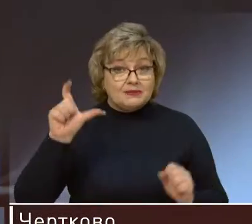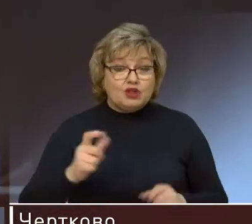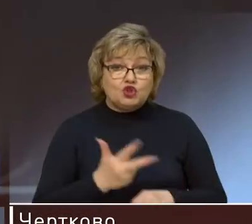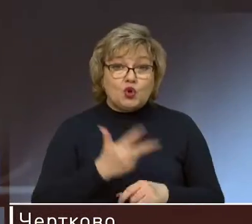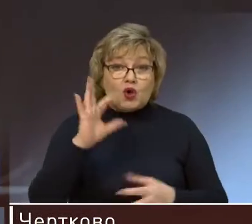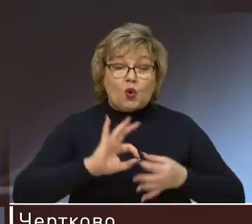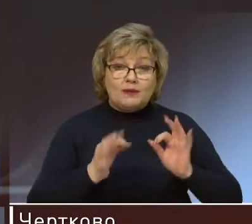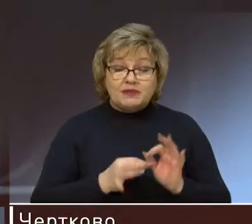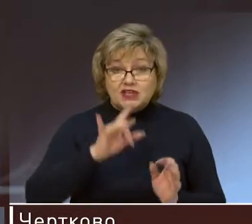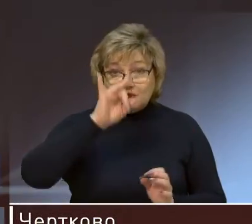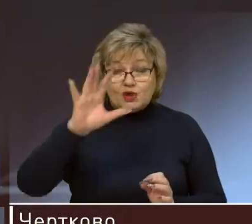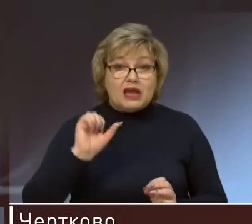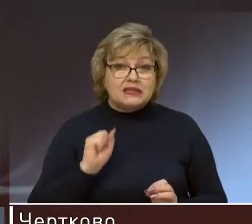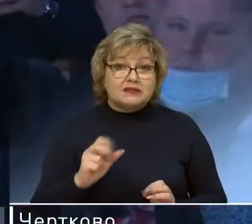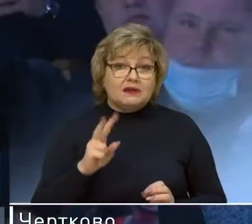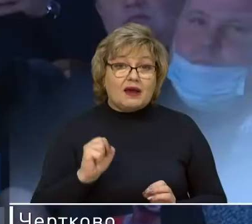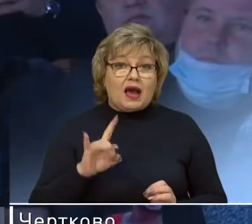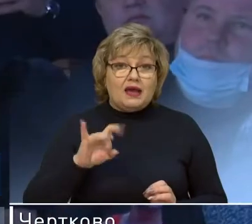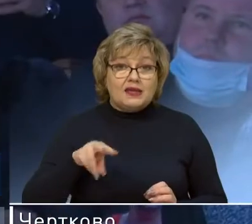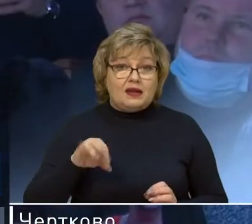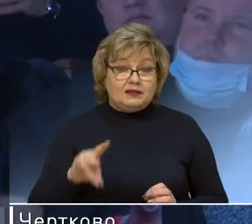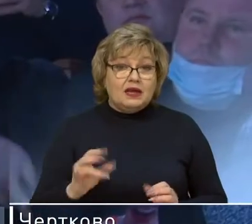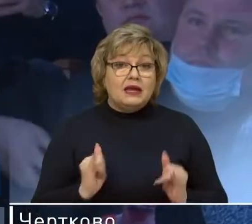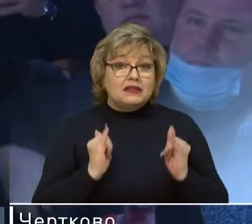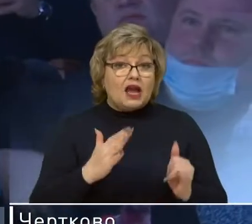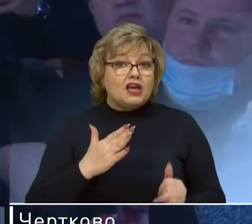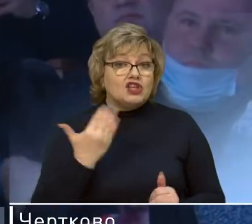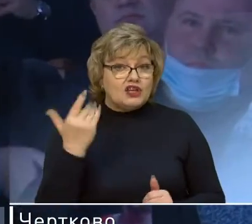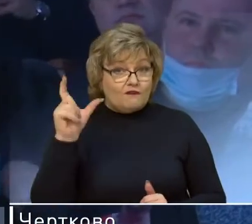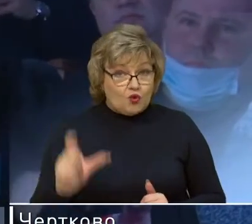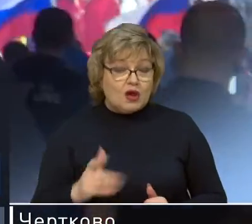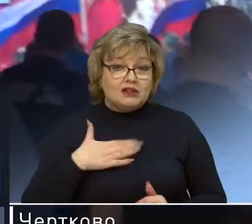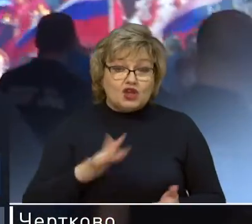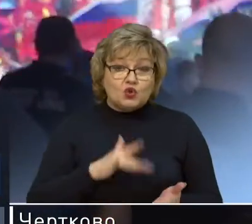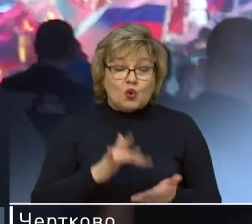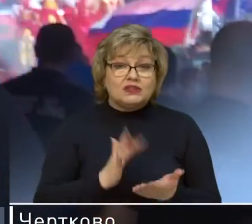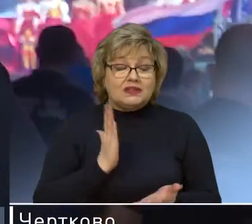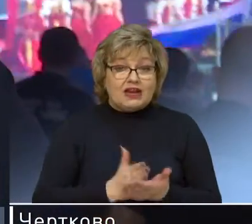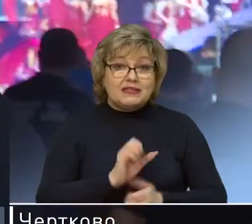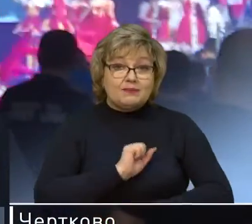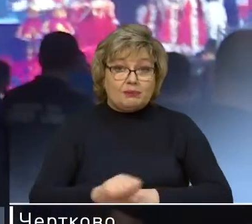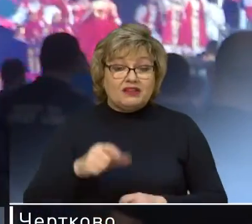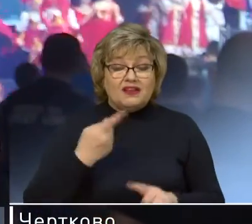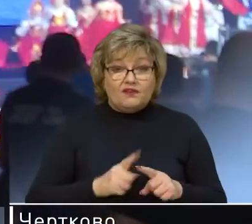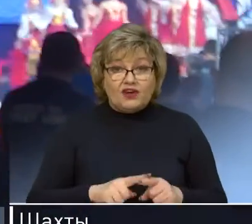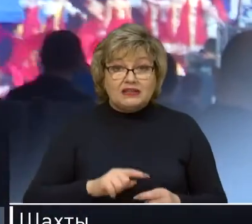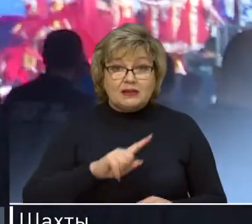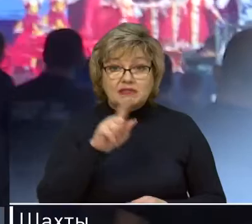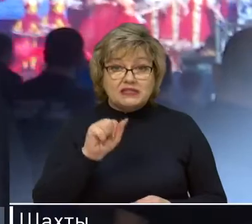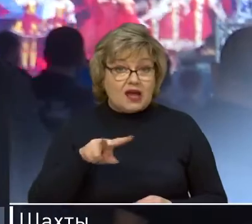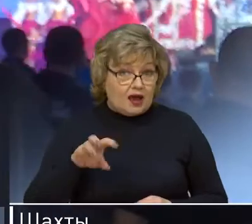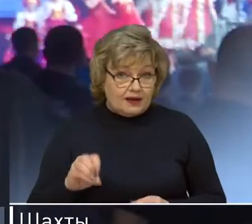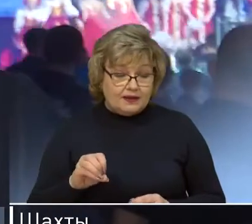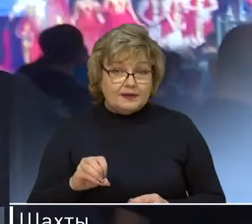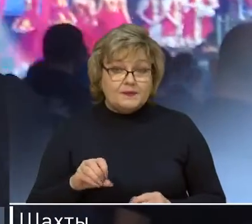трехкратный олимпийский чемпион Александр Карелин. Для него наш город является победным. В этом же зале, на